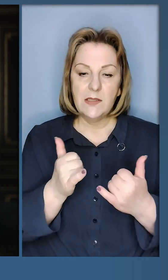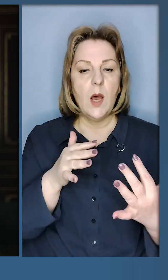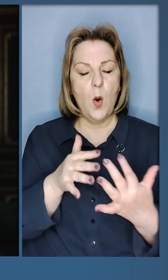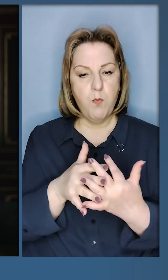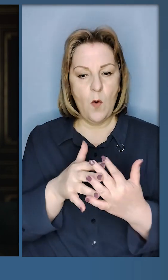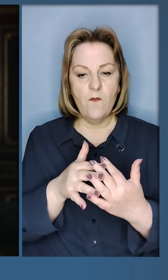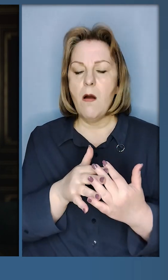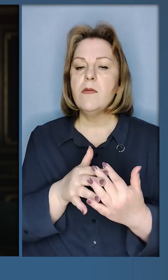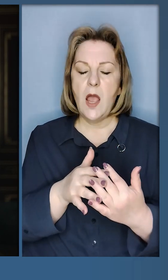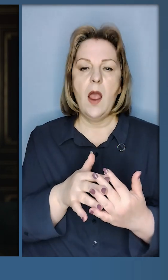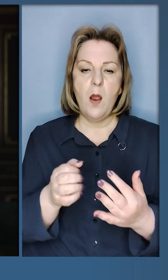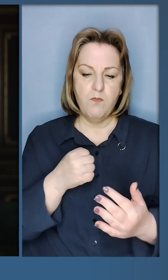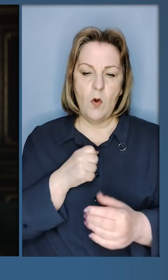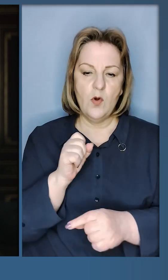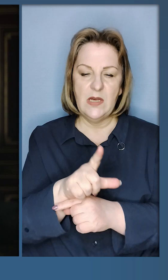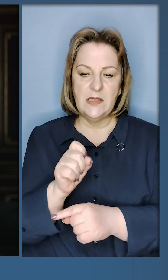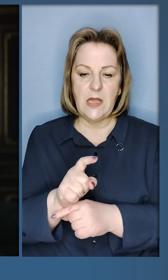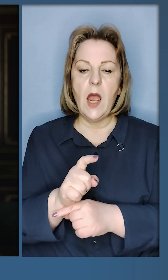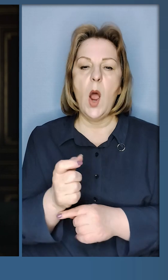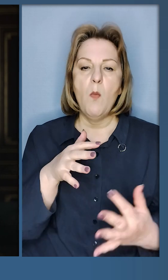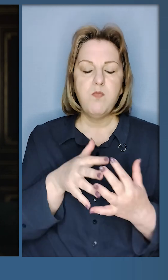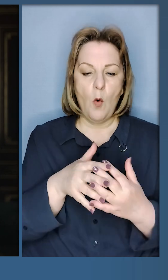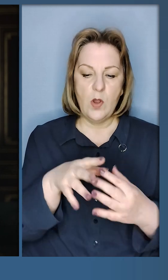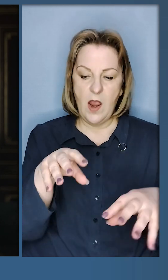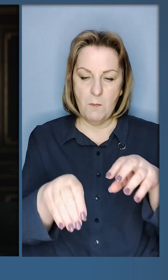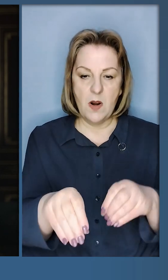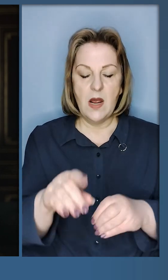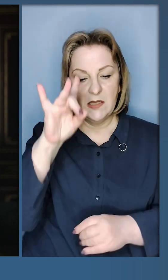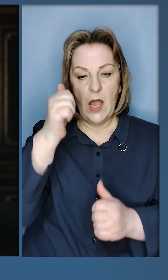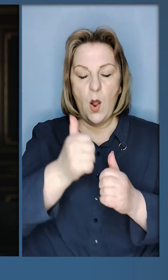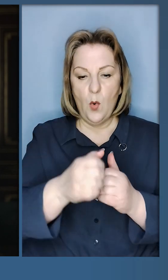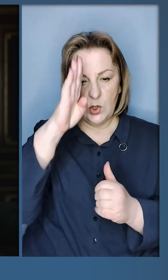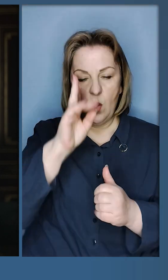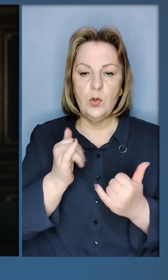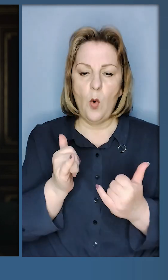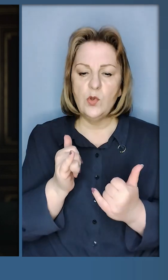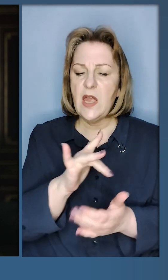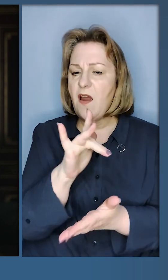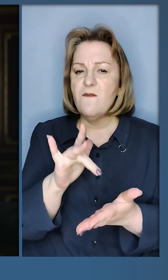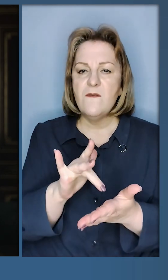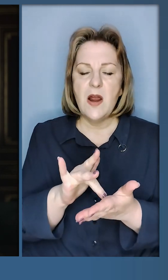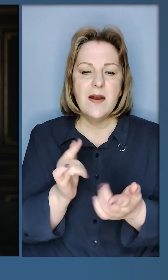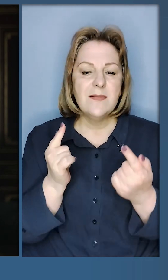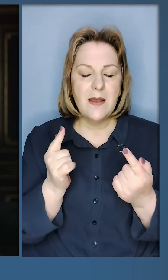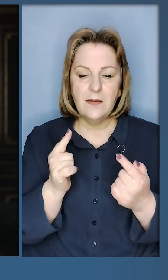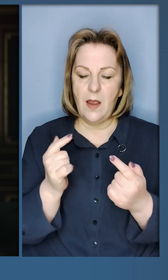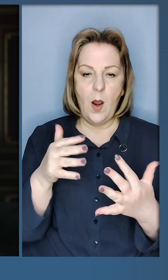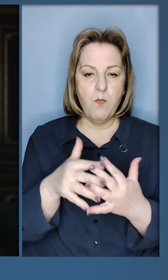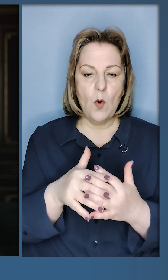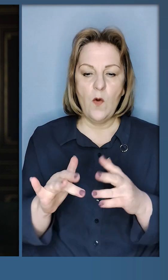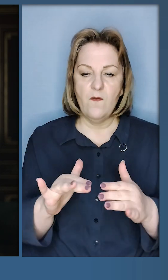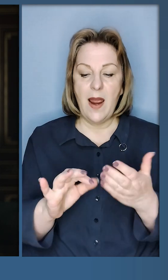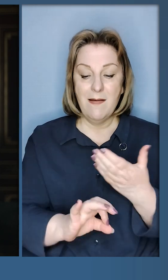усім нашим воїнам, які зараз в бою, на бойових завданнях і в бойових постах. Слава кожному і кожній, хто зараз в